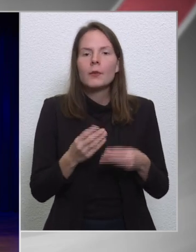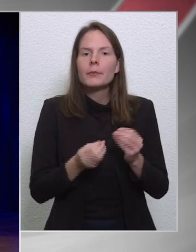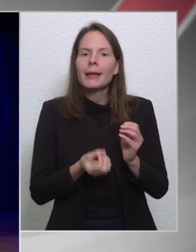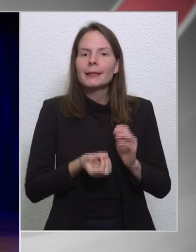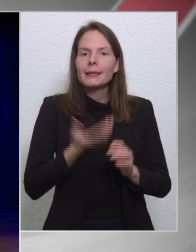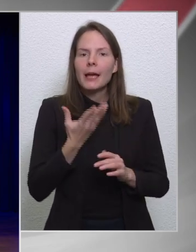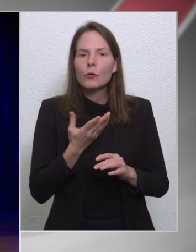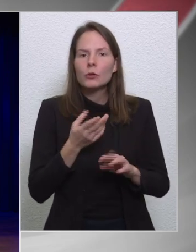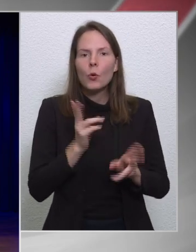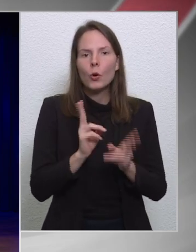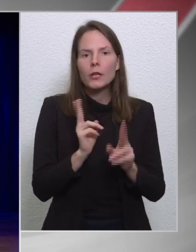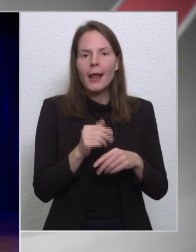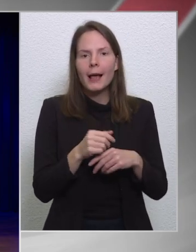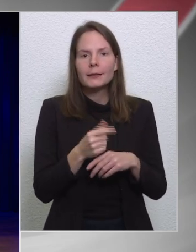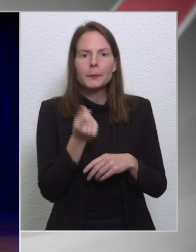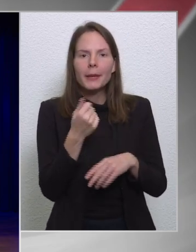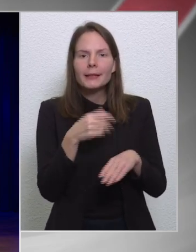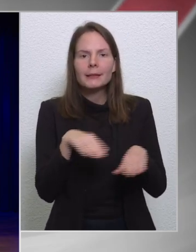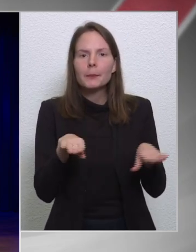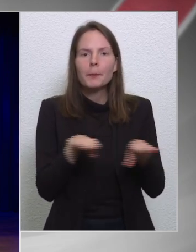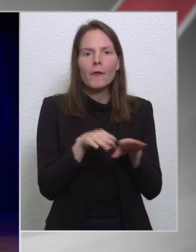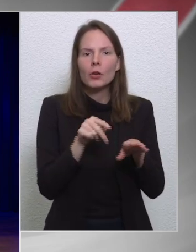a pénzek befagyasztása alól pontosan.